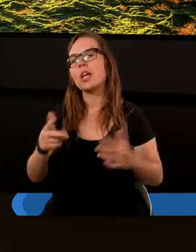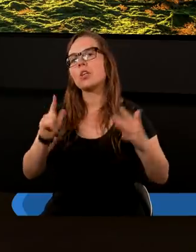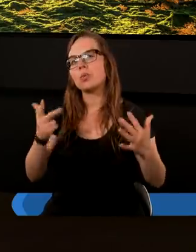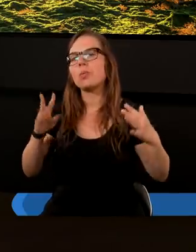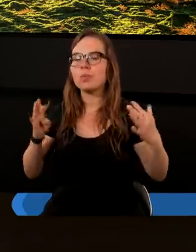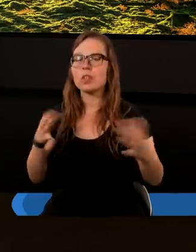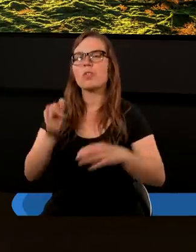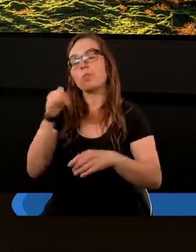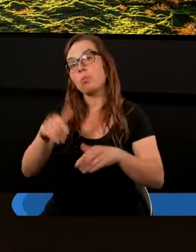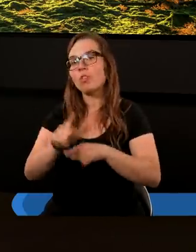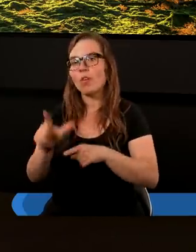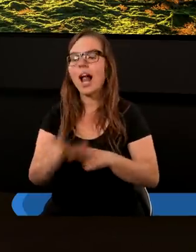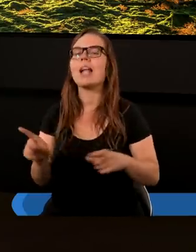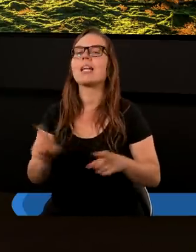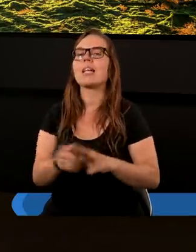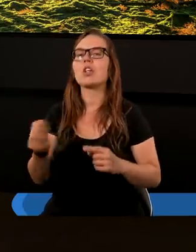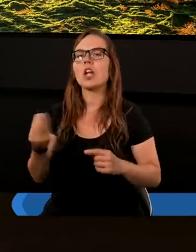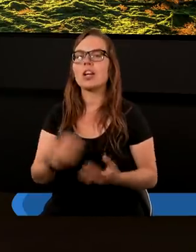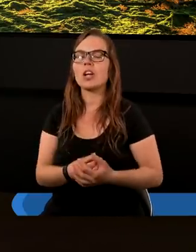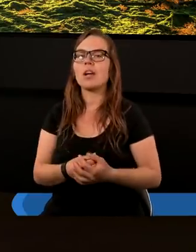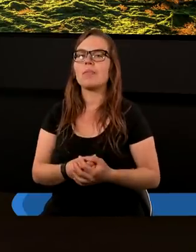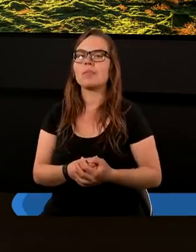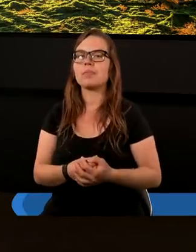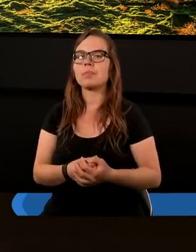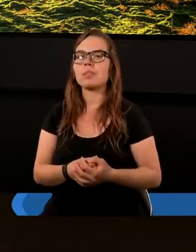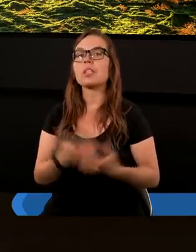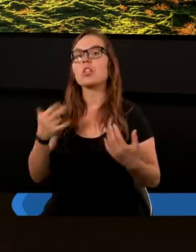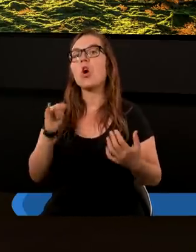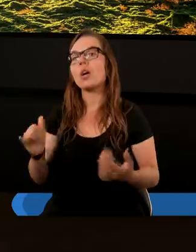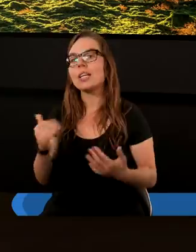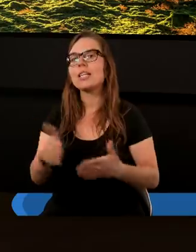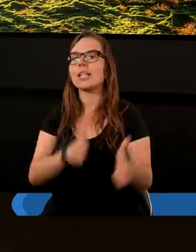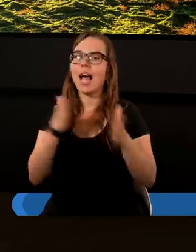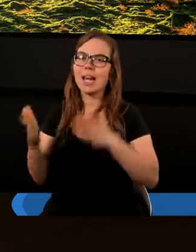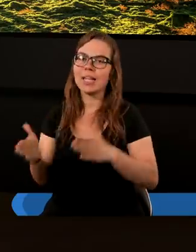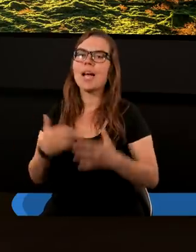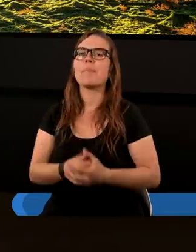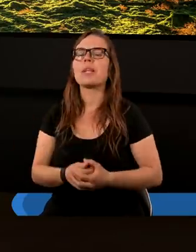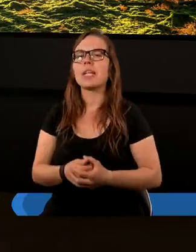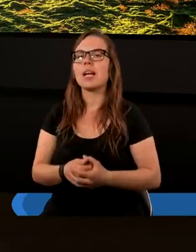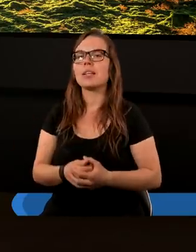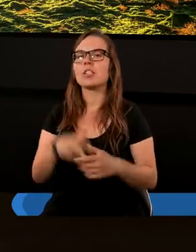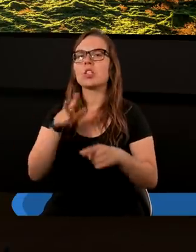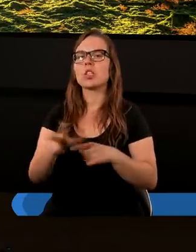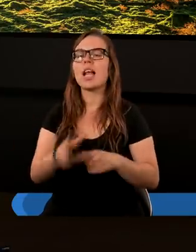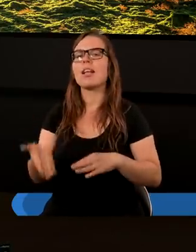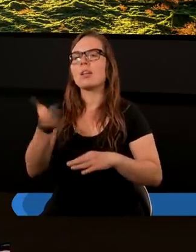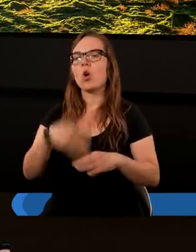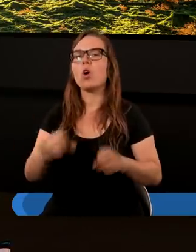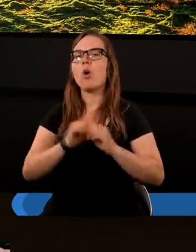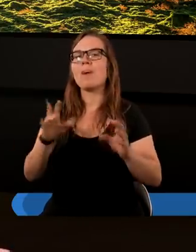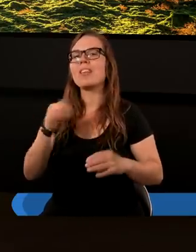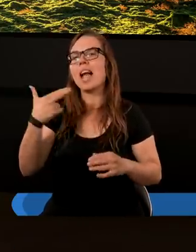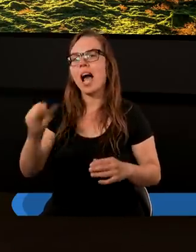po dziewiąty. Może i dwunasty jeszcze. No i następnie trzynasty rozdział